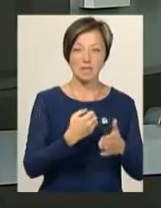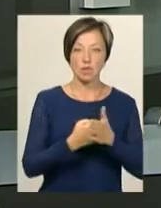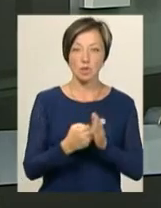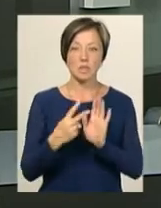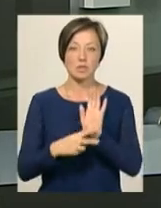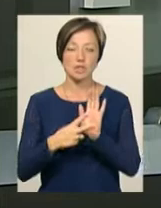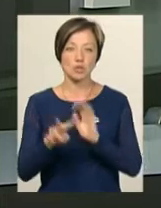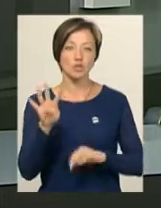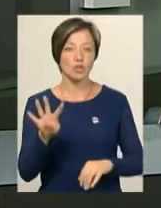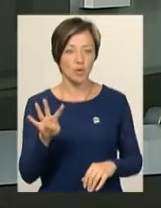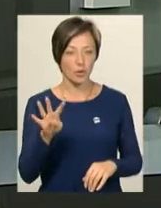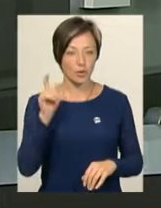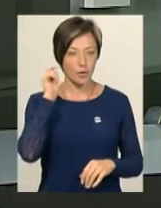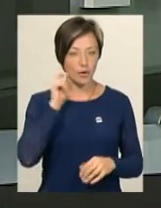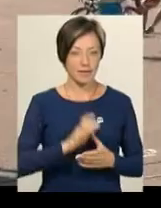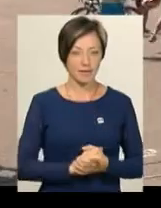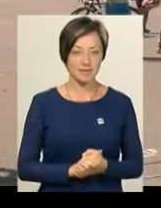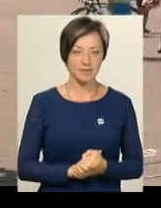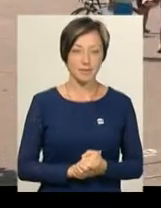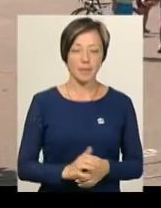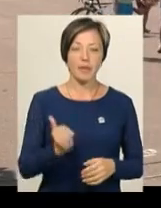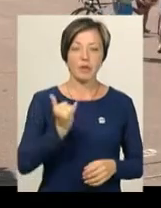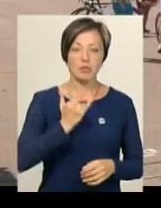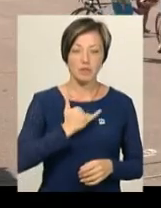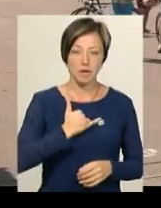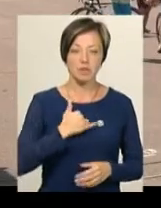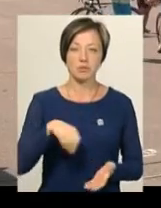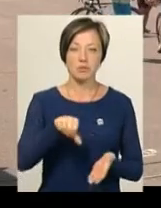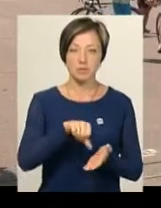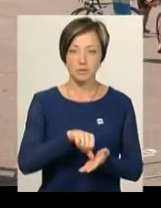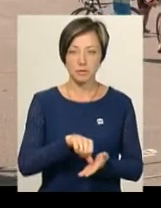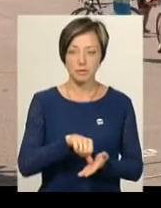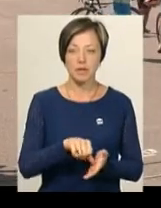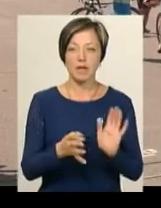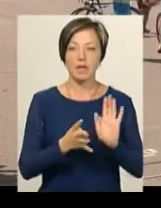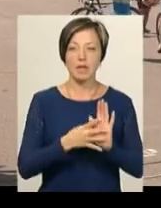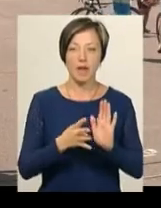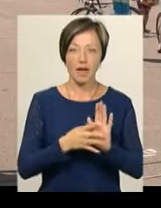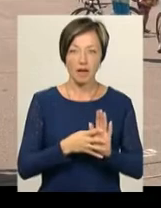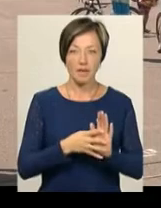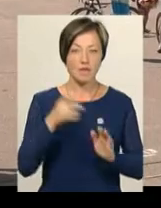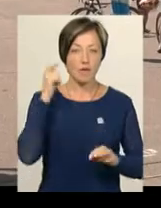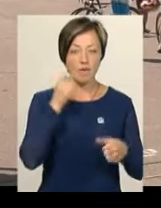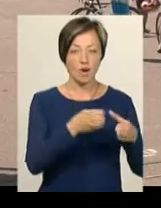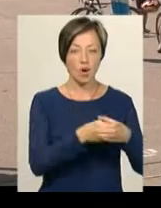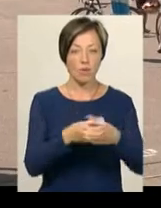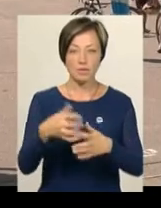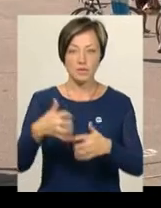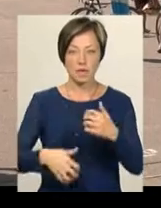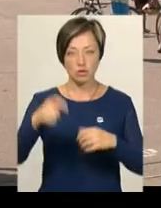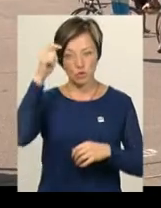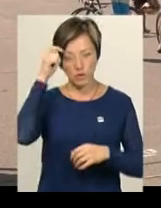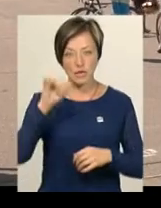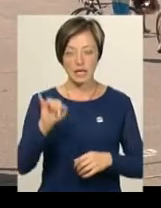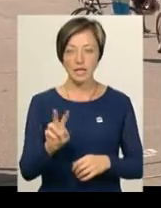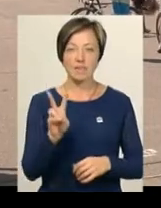74 років. У нас приймало участь 9 вікових груп серед чоловіків